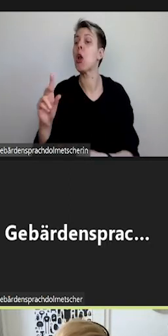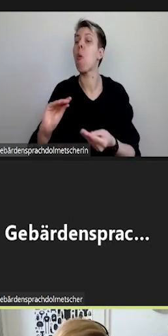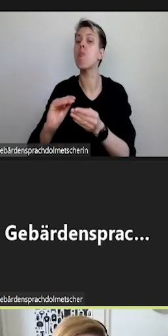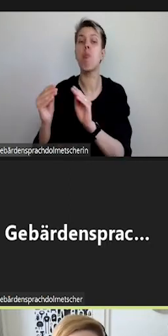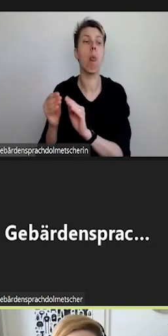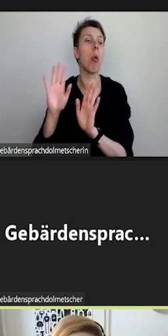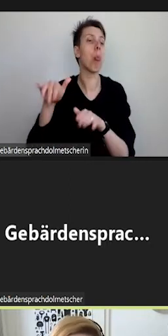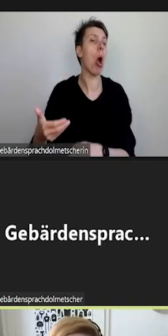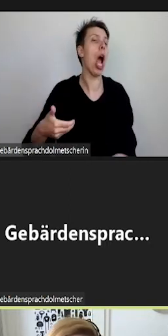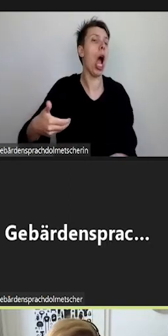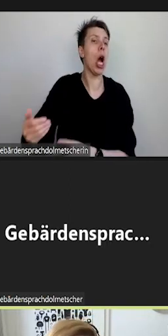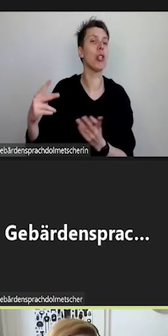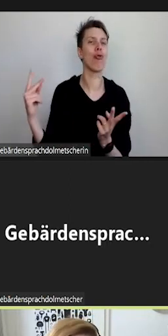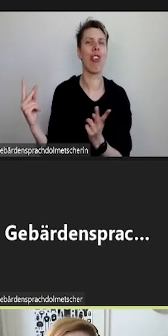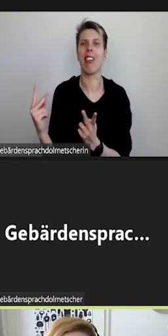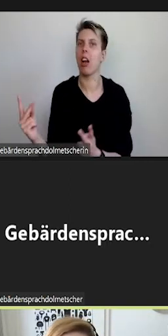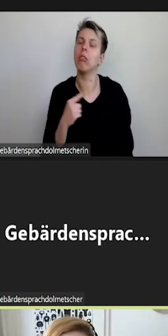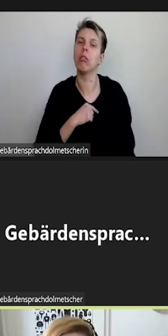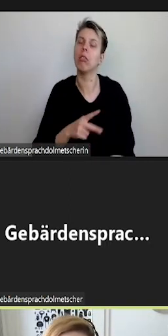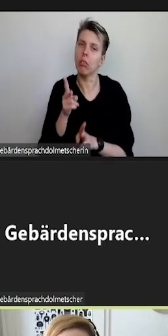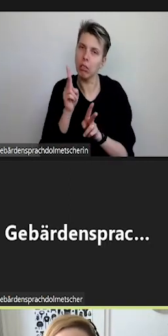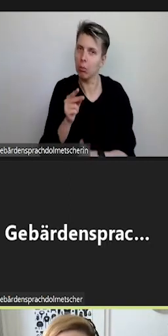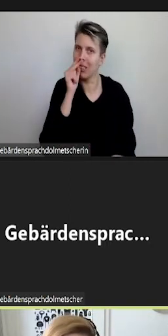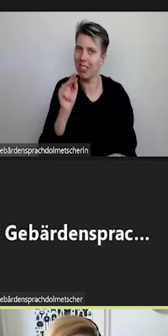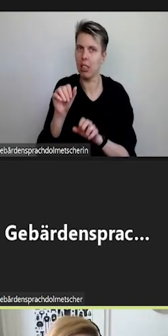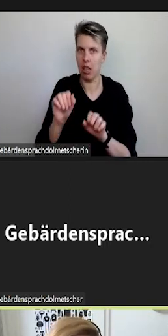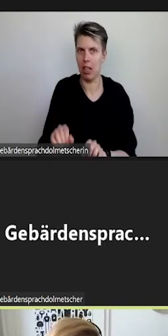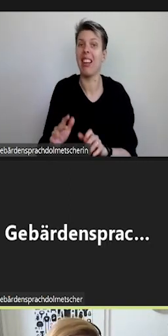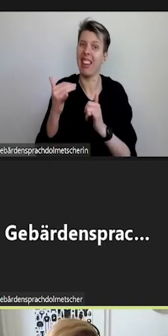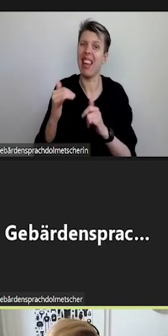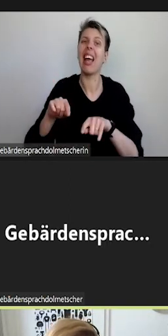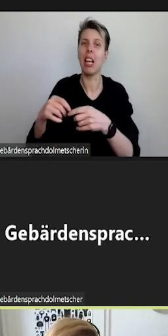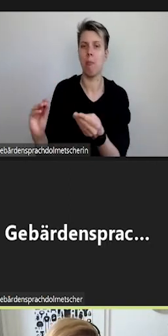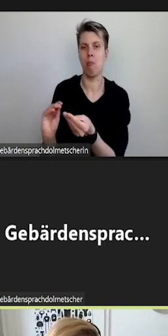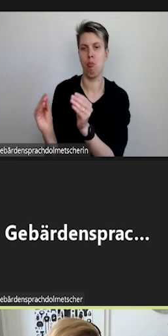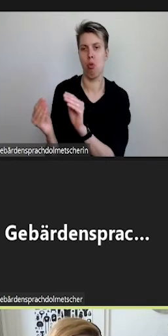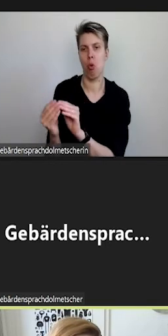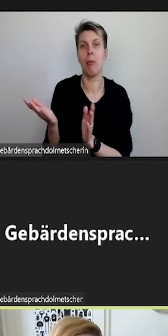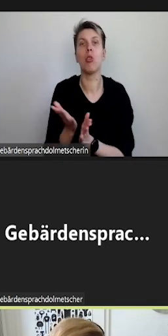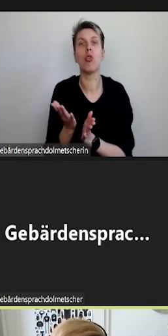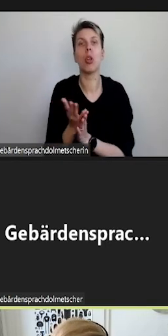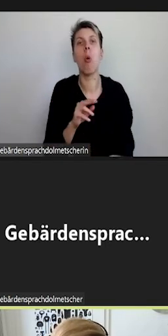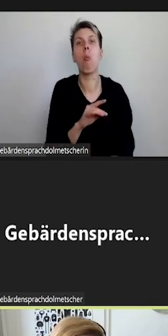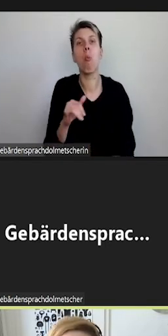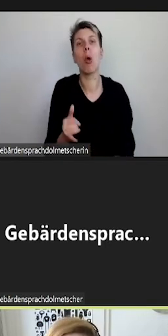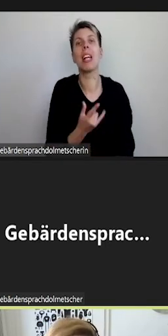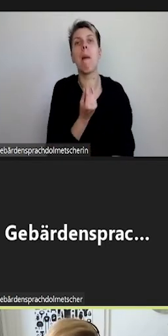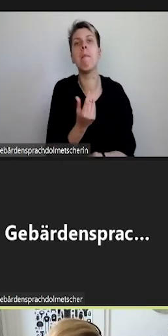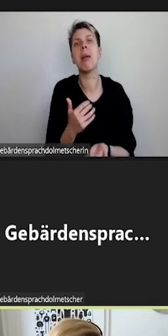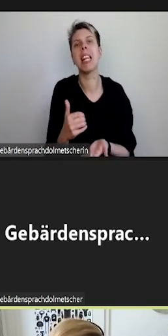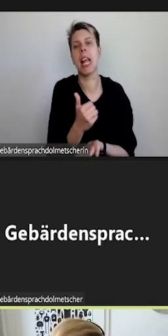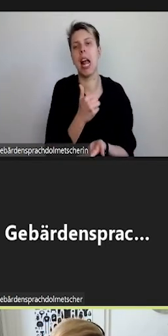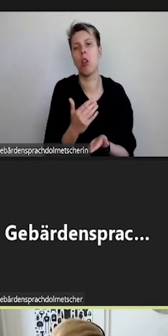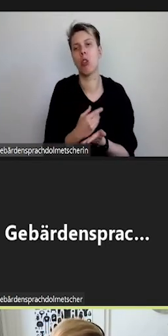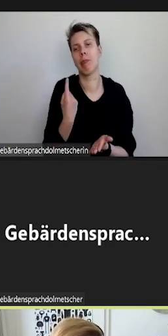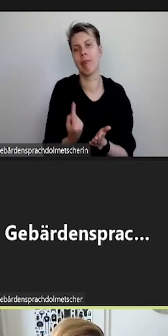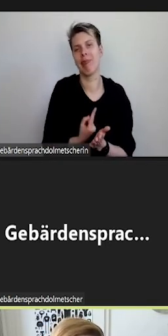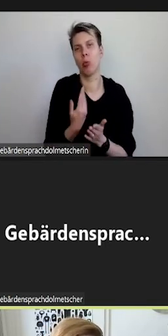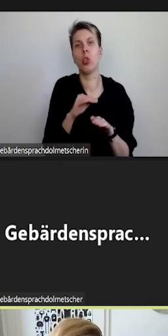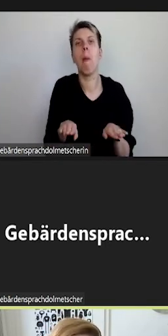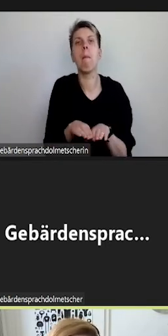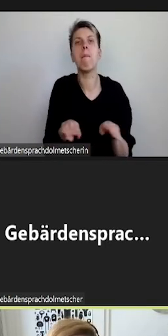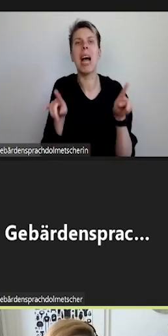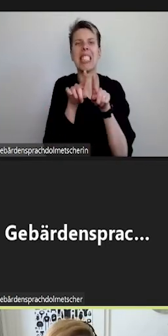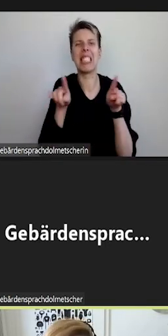durchaus. Zur Erklärung kann ich darauf verweisen, dass wir Projektmittel eingeworben hatten, um die Basiskarte des Lageplans aufzusetzen.